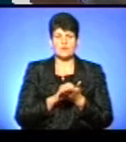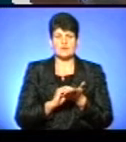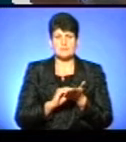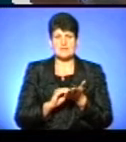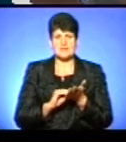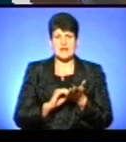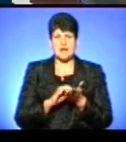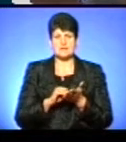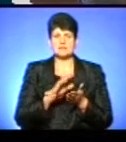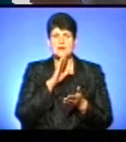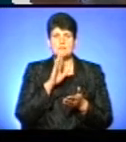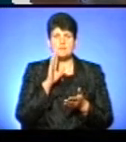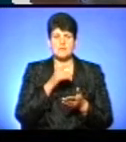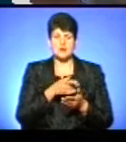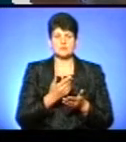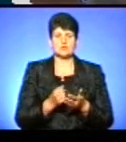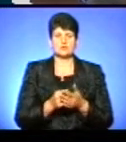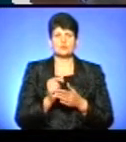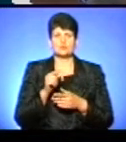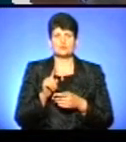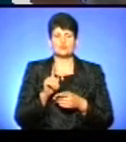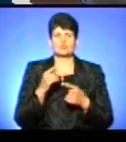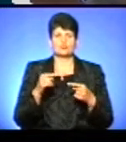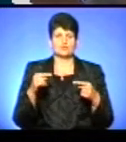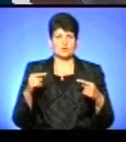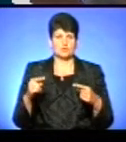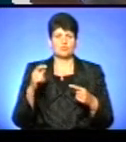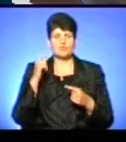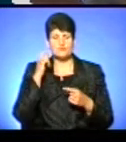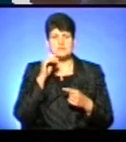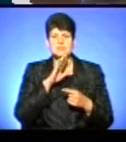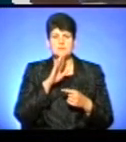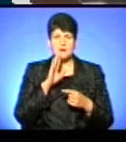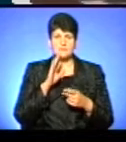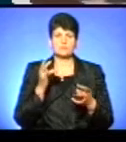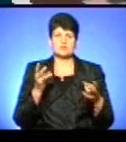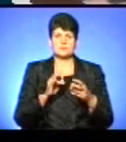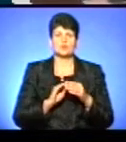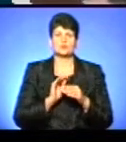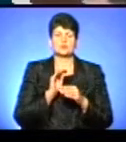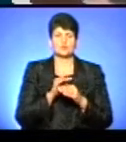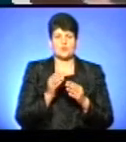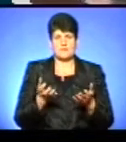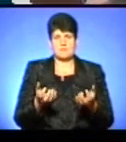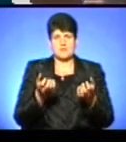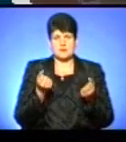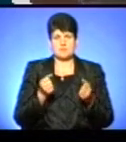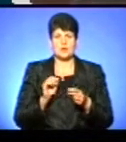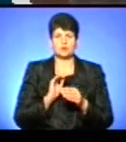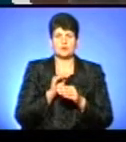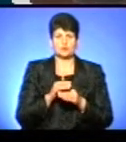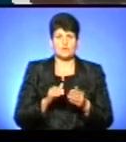матеріалів для матері. Тому що в будь-якому віці матері потрібна додаткова підтримка і додаткова